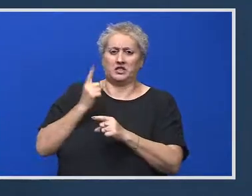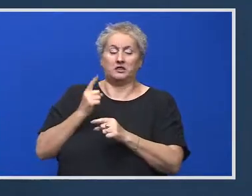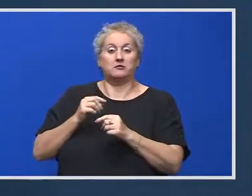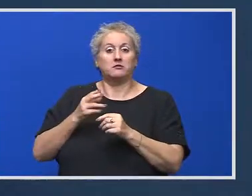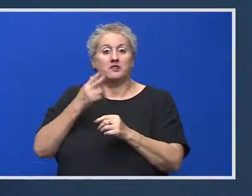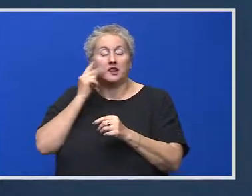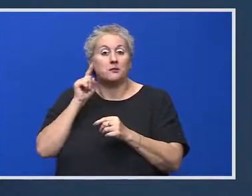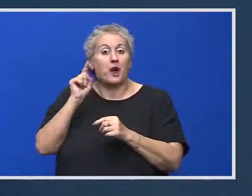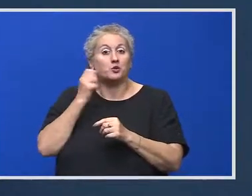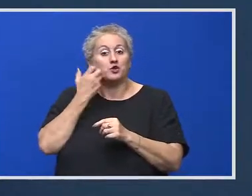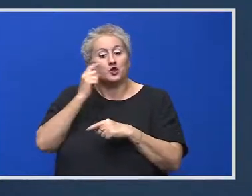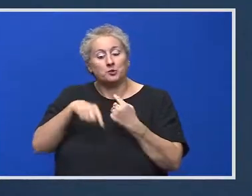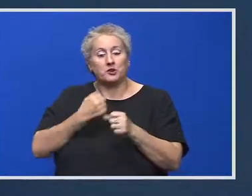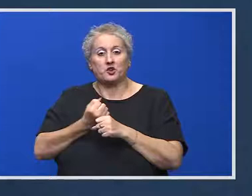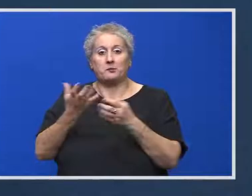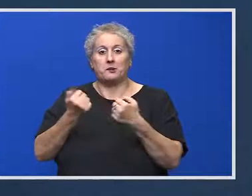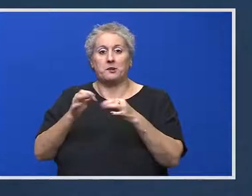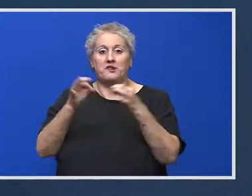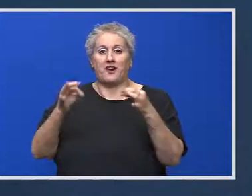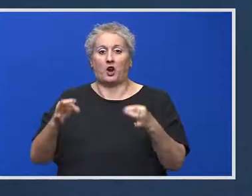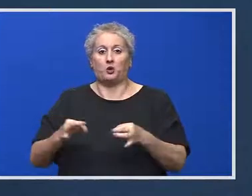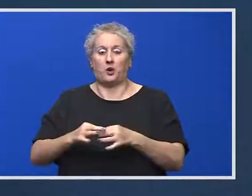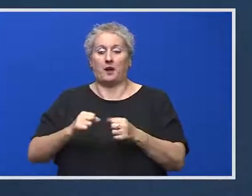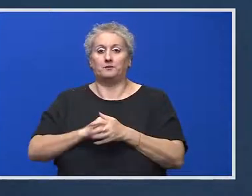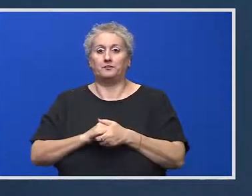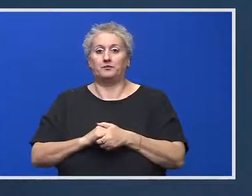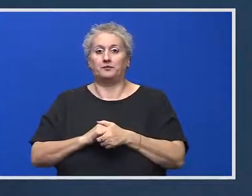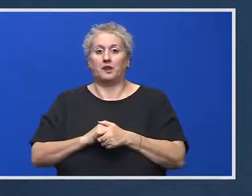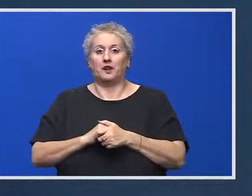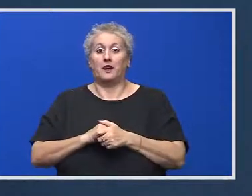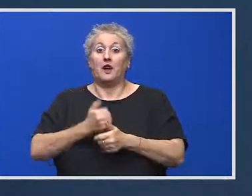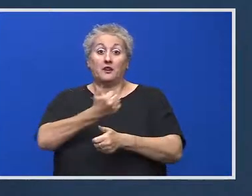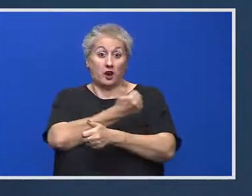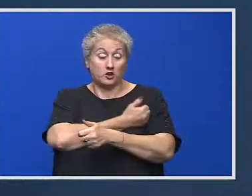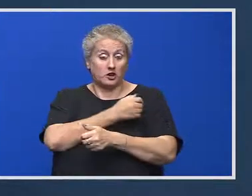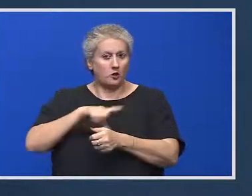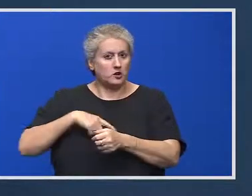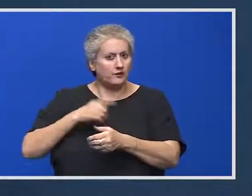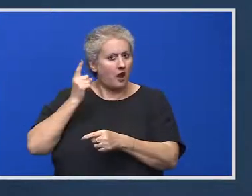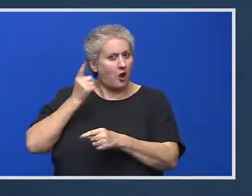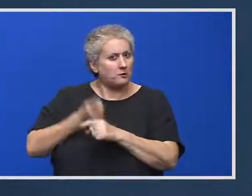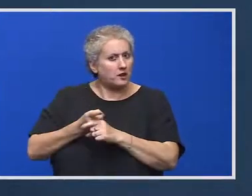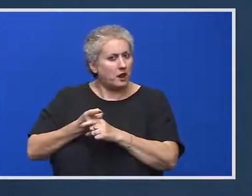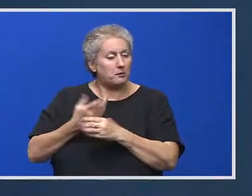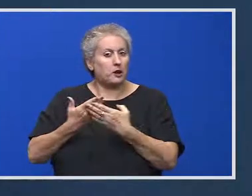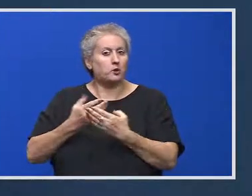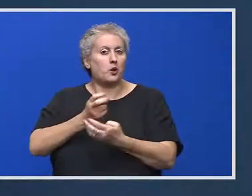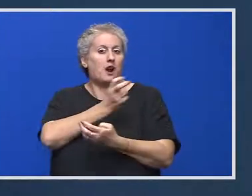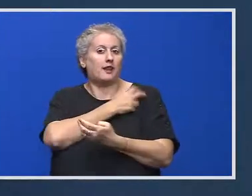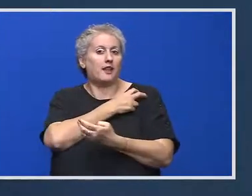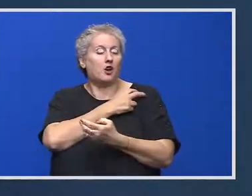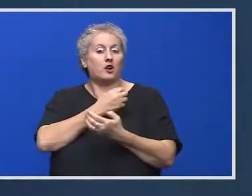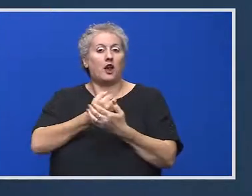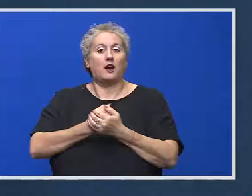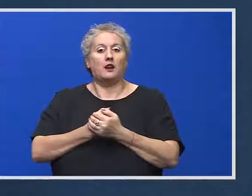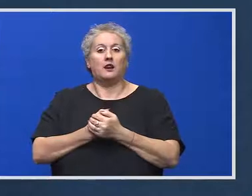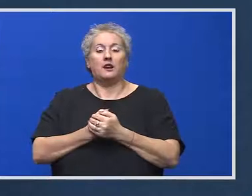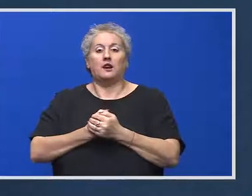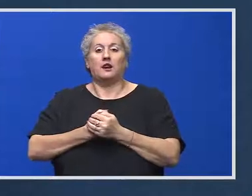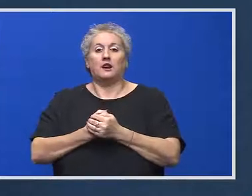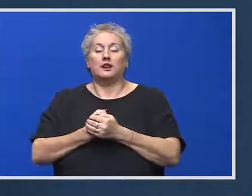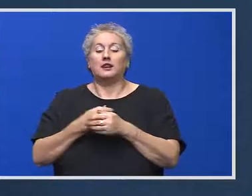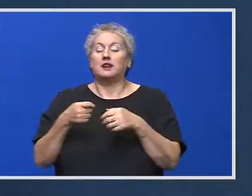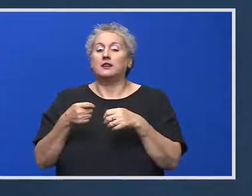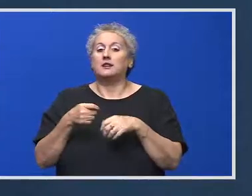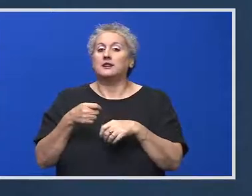apoi avem și factura. Bună ziua, vaccinarea va fi obligatorie pentru anumite categorii de personal din Franța, de exemplu pentru